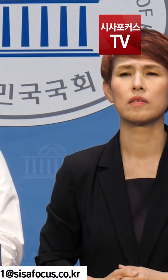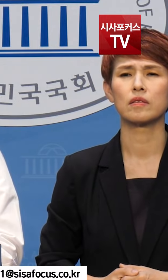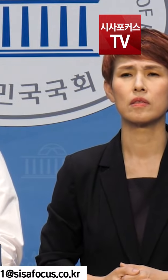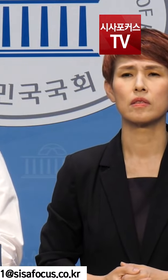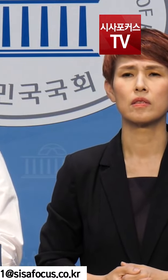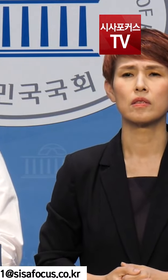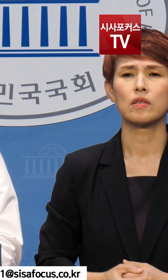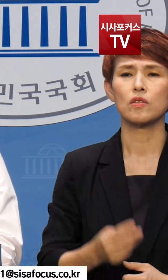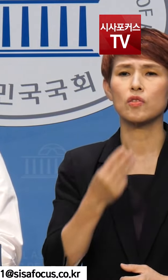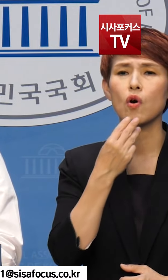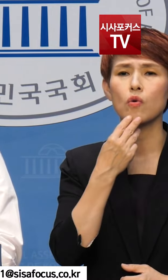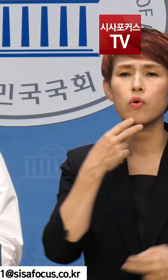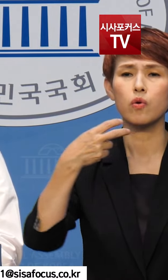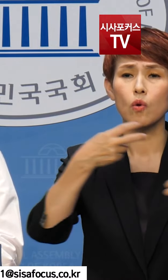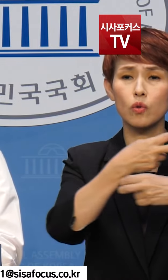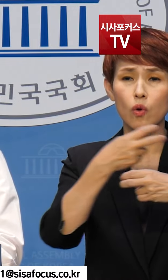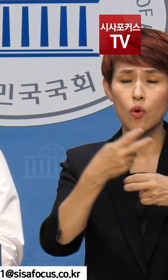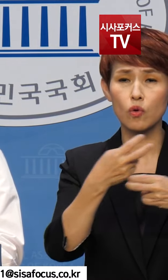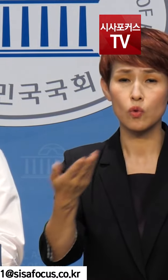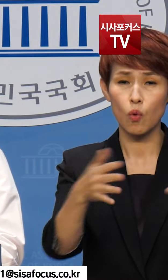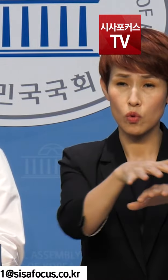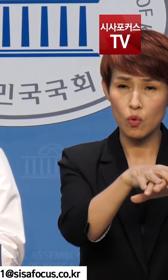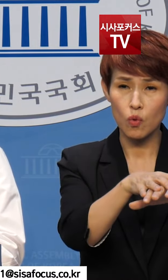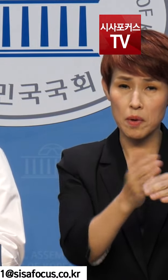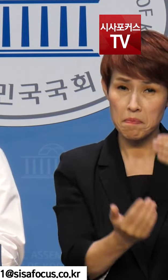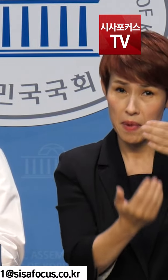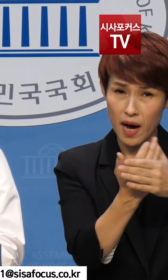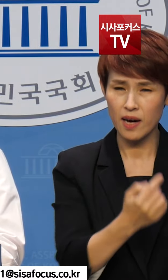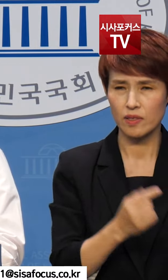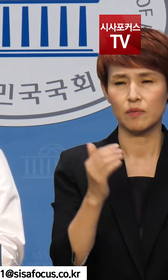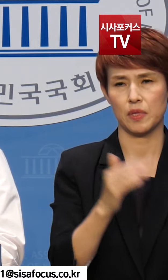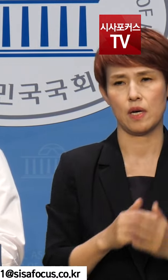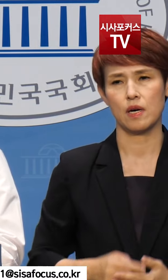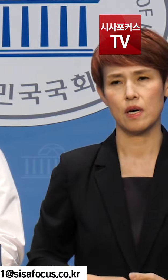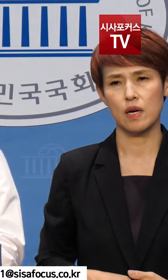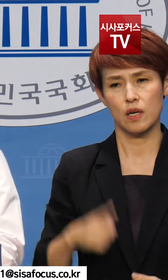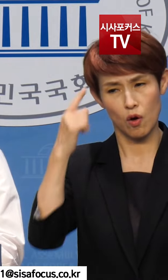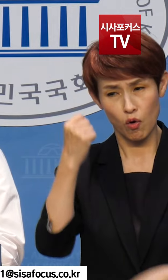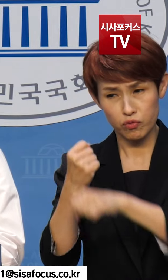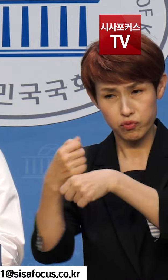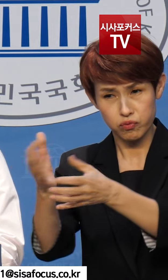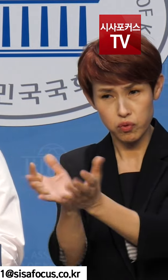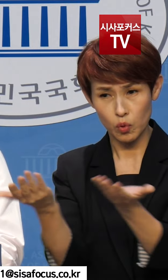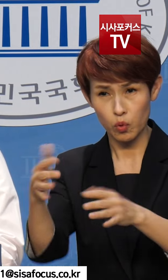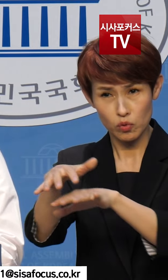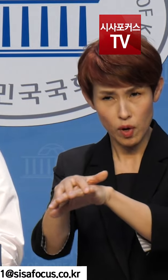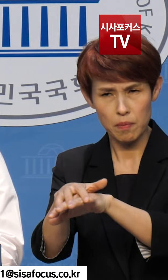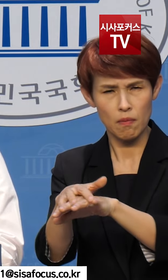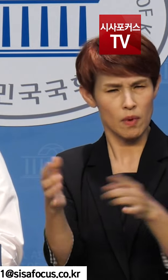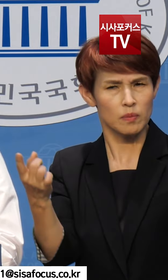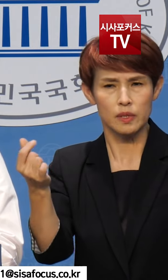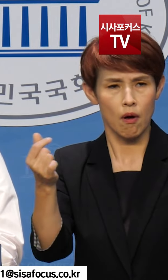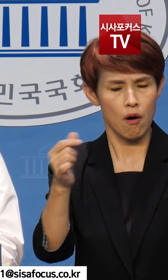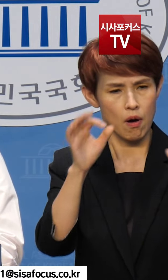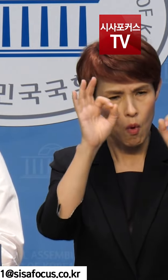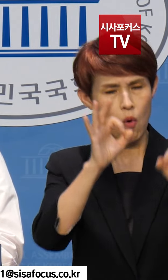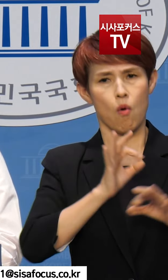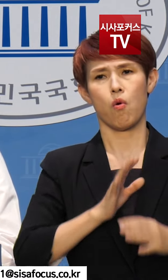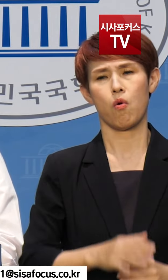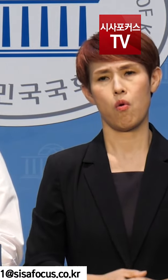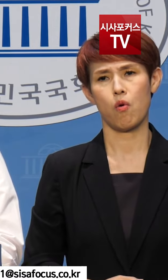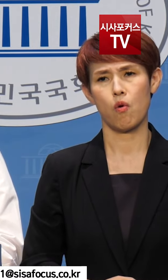서울교통공사 노조에서 벌어진 일들을 들었습니다. 항우연 노동조합에서 벌어진 일들과 너무나 흡사하여 놀랐습니다.